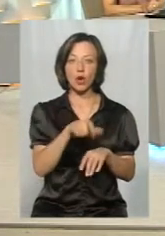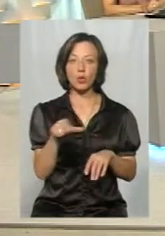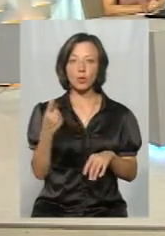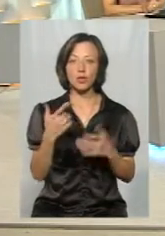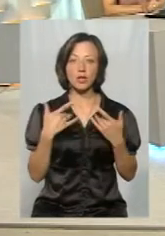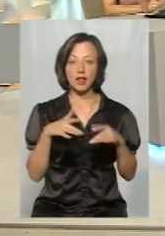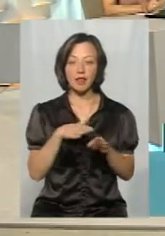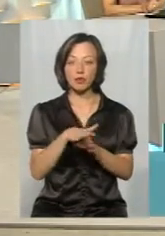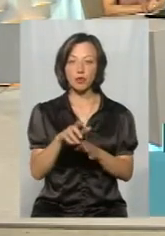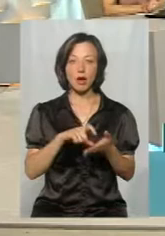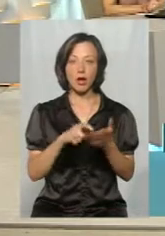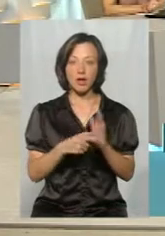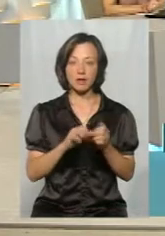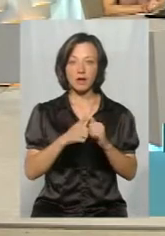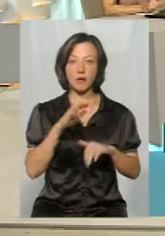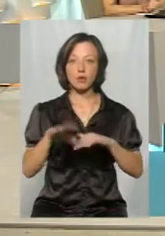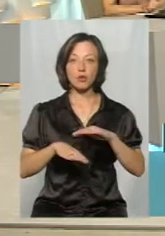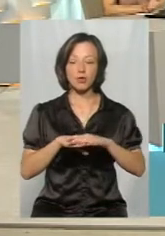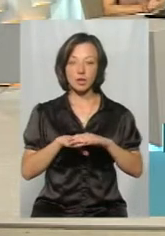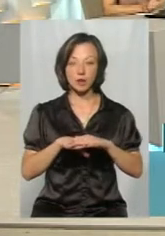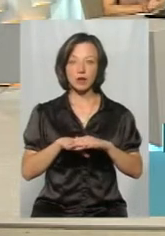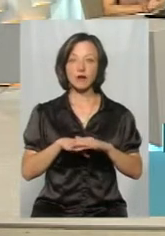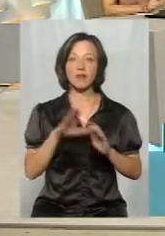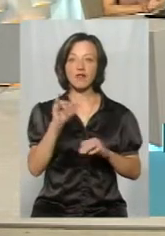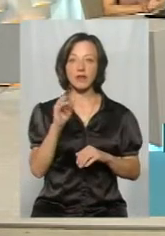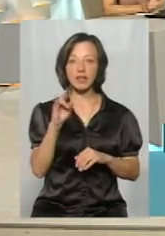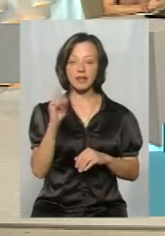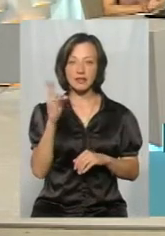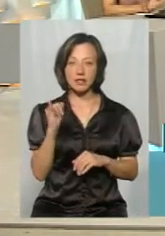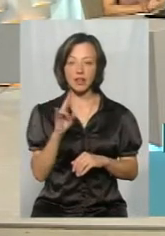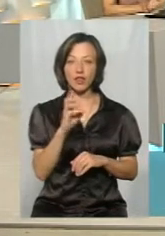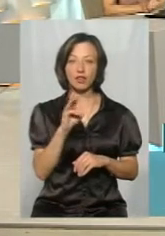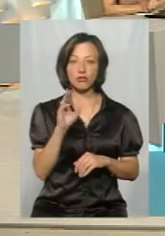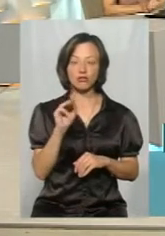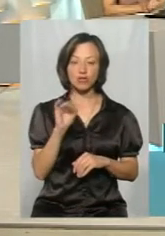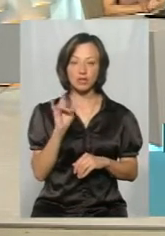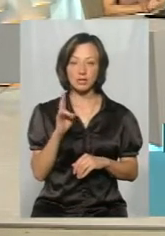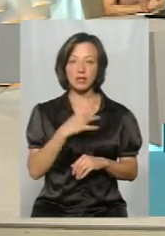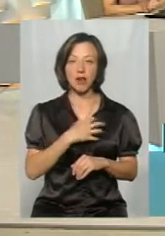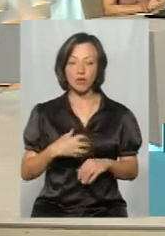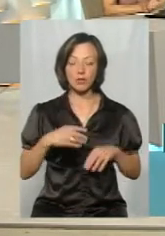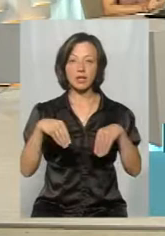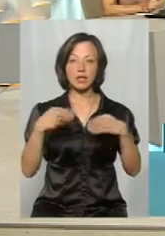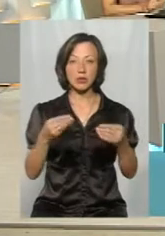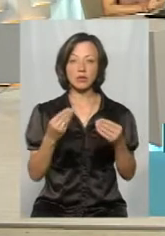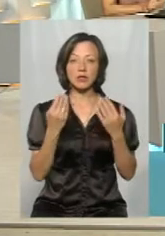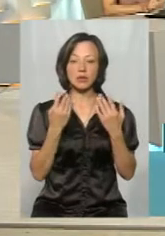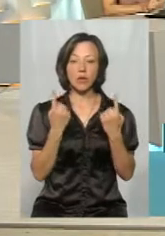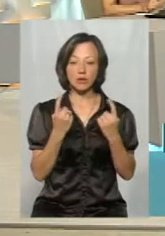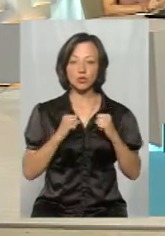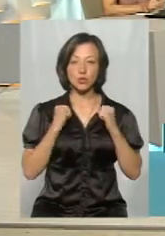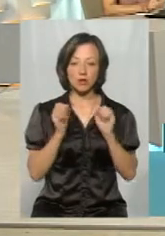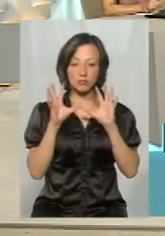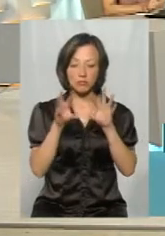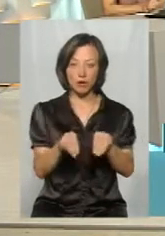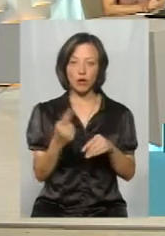не заповнюючи в класи, в Кам'янці Подільському, в Вінківцях, в Метішині, в Славуті, а видаючи тільки в один зусилля, одну